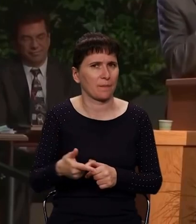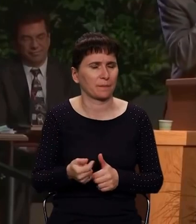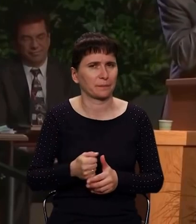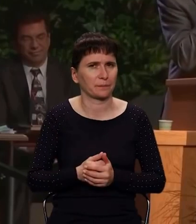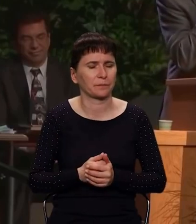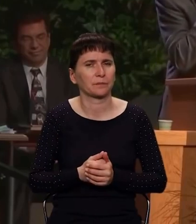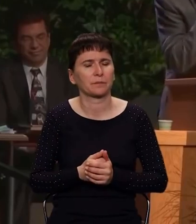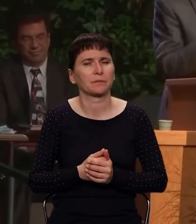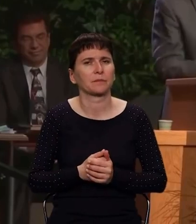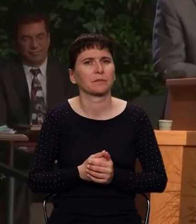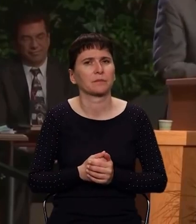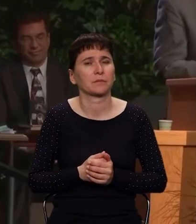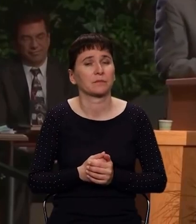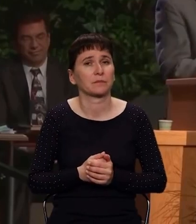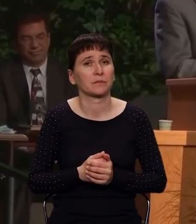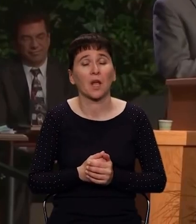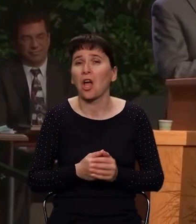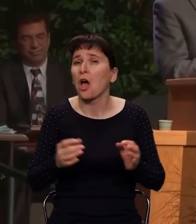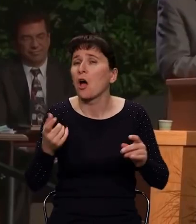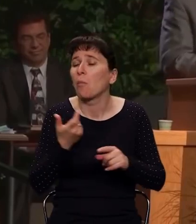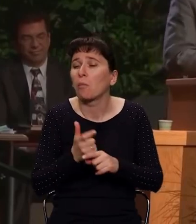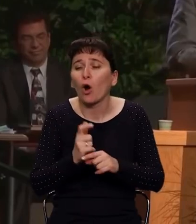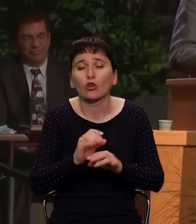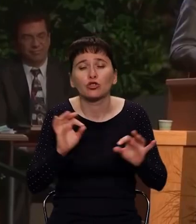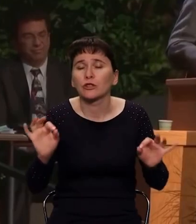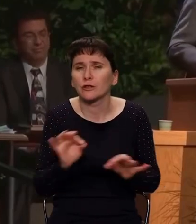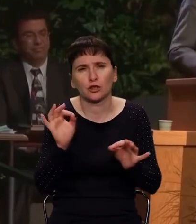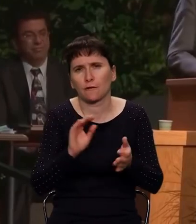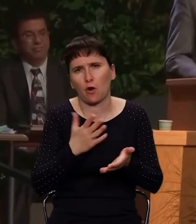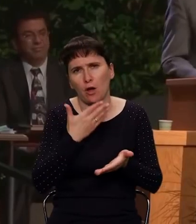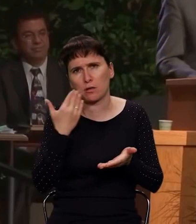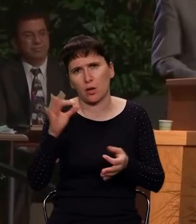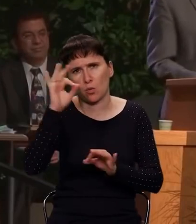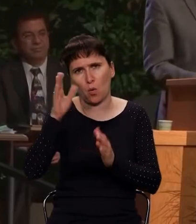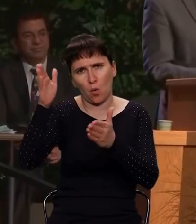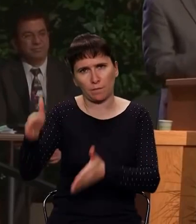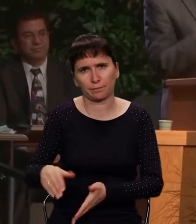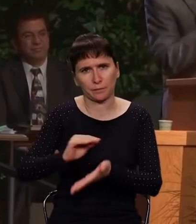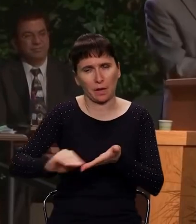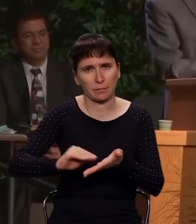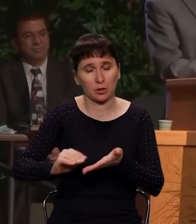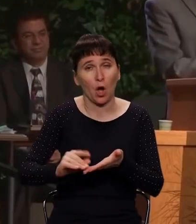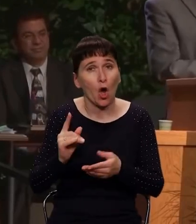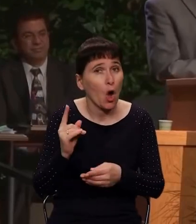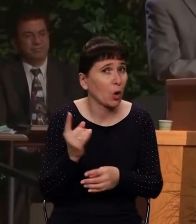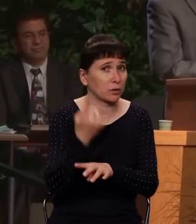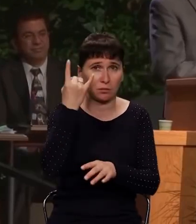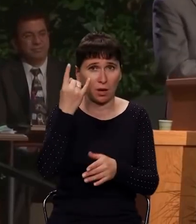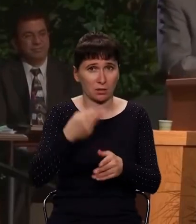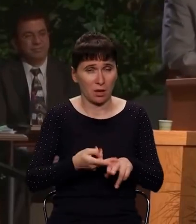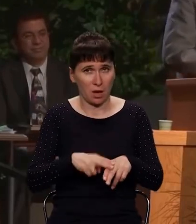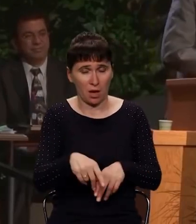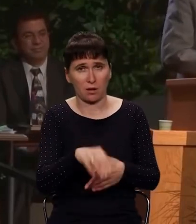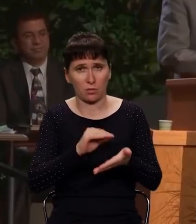Интересно, братья и сестры, что больше о ней ничего нигде мы не читаем. Вот однажды только здесь в этом